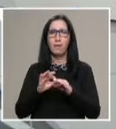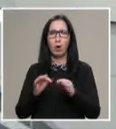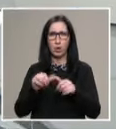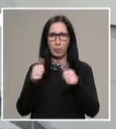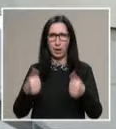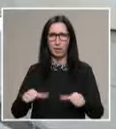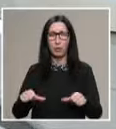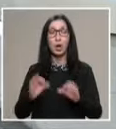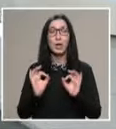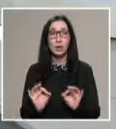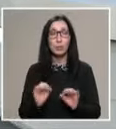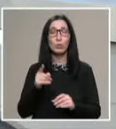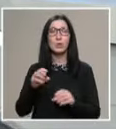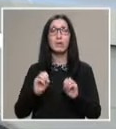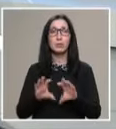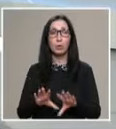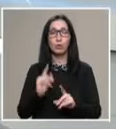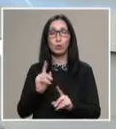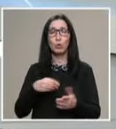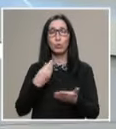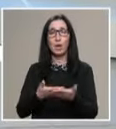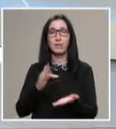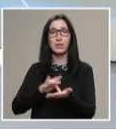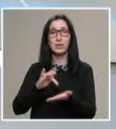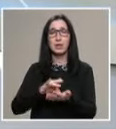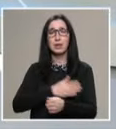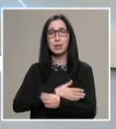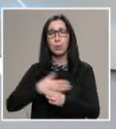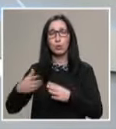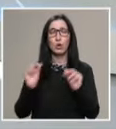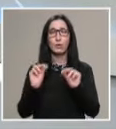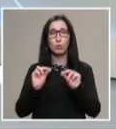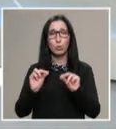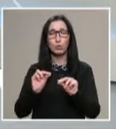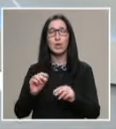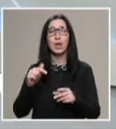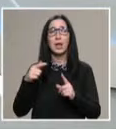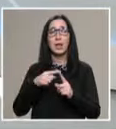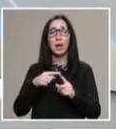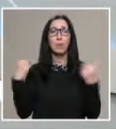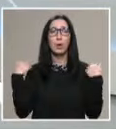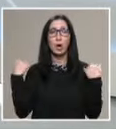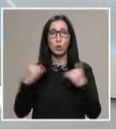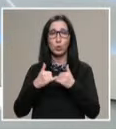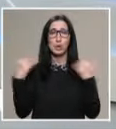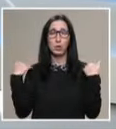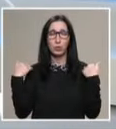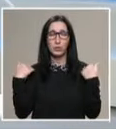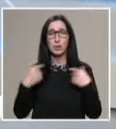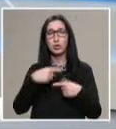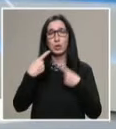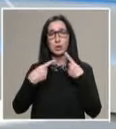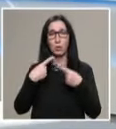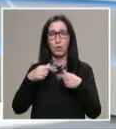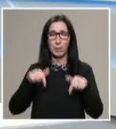професията си. Именно за възможностите, които дава Центърат за продължаващо обучение към Русенския университет, ще разговаряме днес.